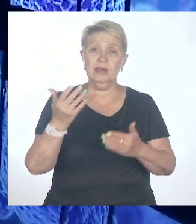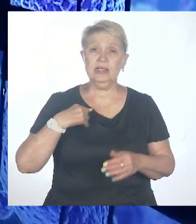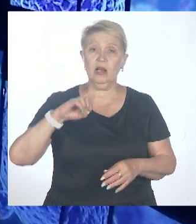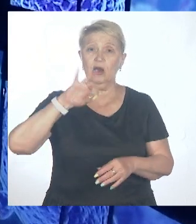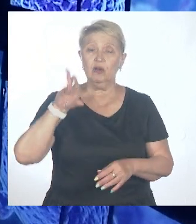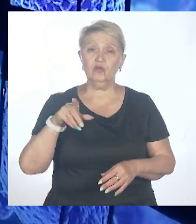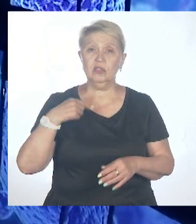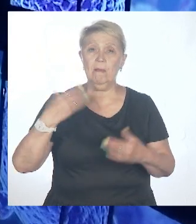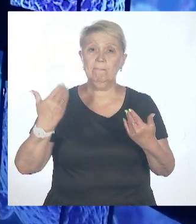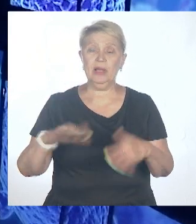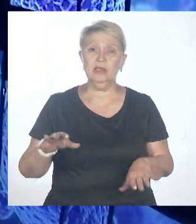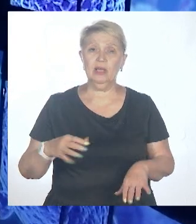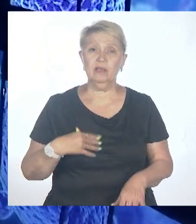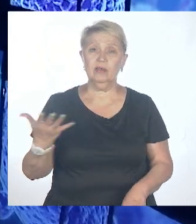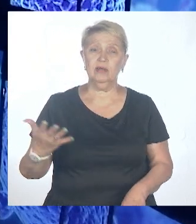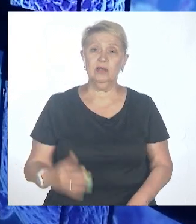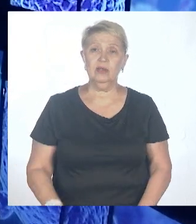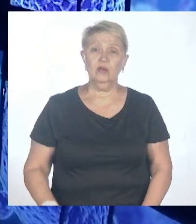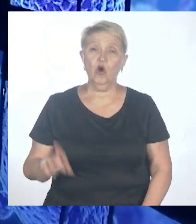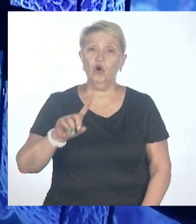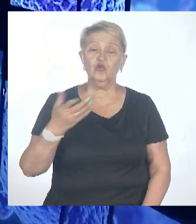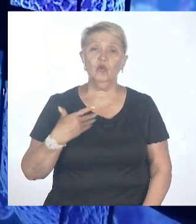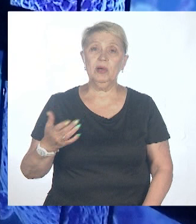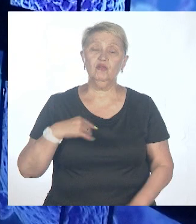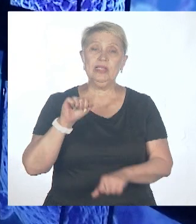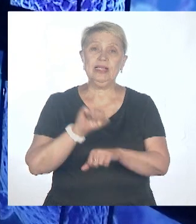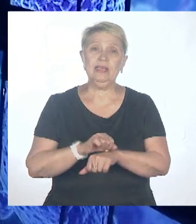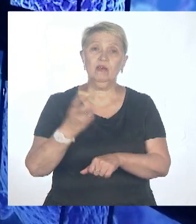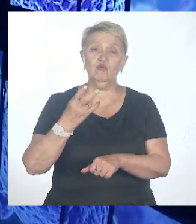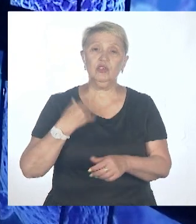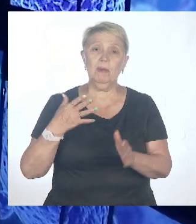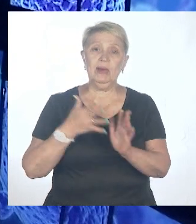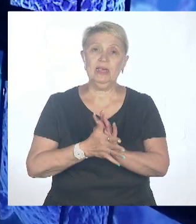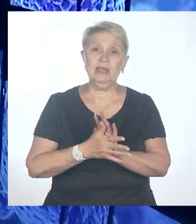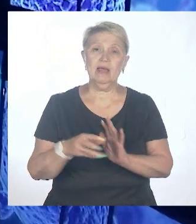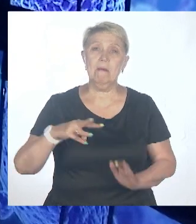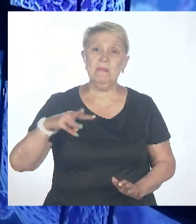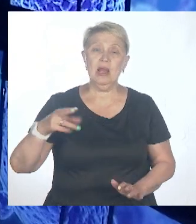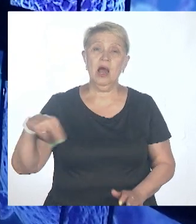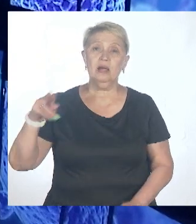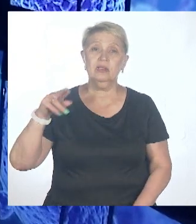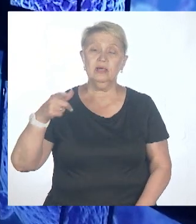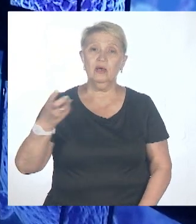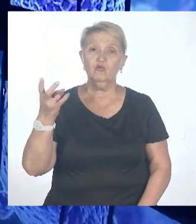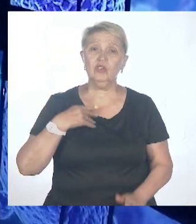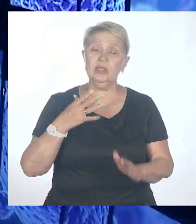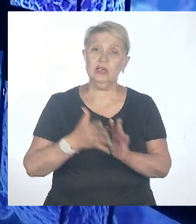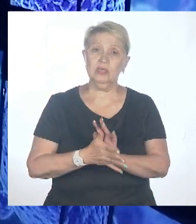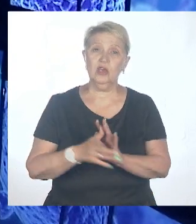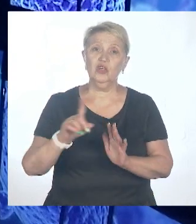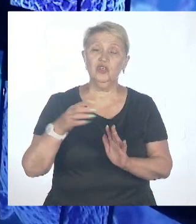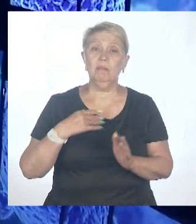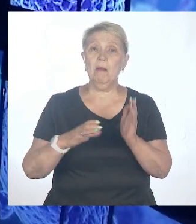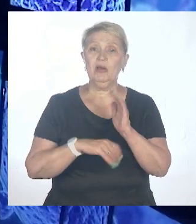триллионов долларов. Чтобы предотвратить, нужно было потратить, условно, миллиарды. Поэтому лучше тратить миллиарды, чем потом терять.